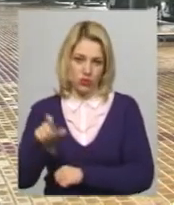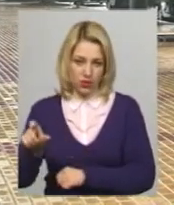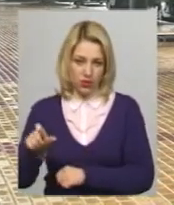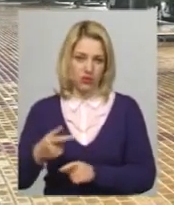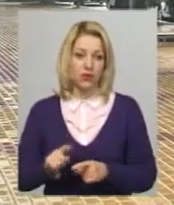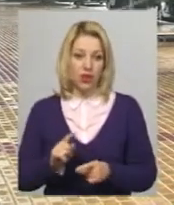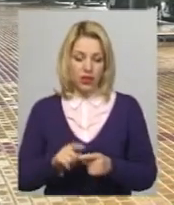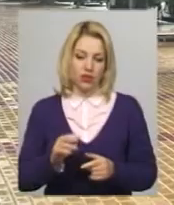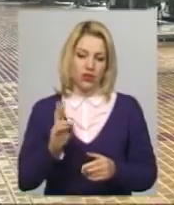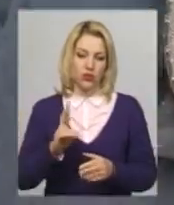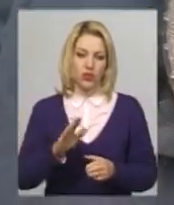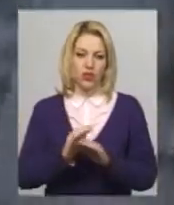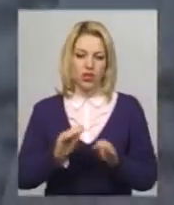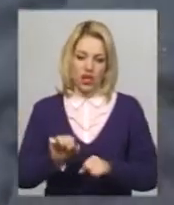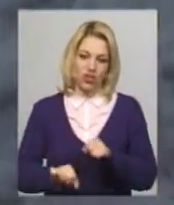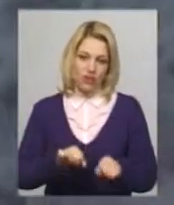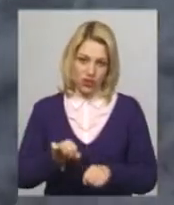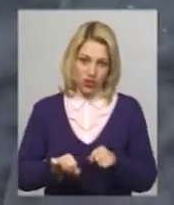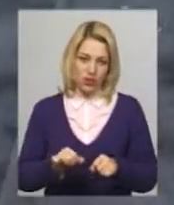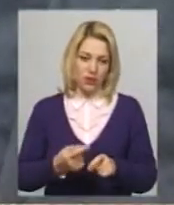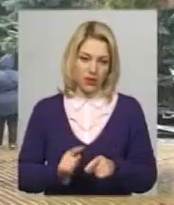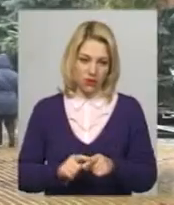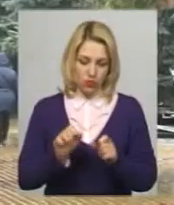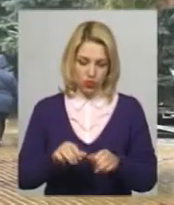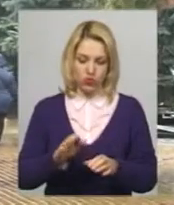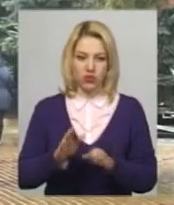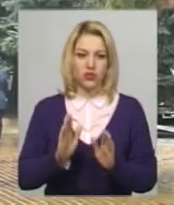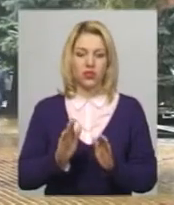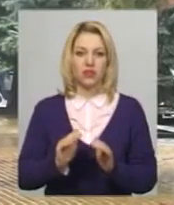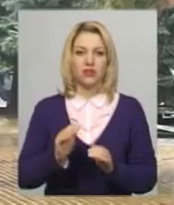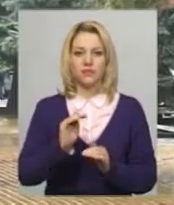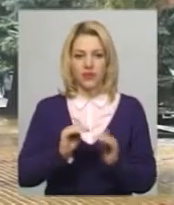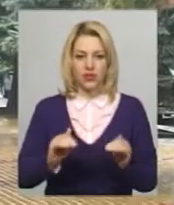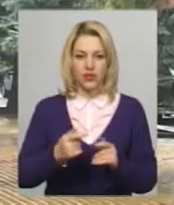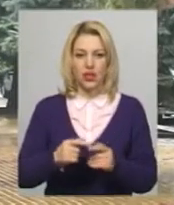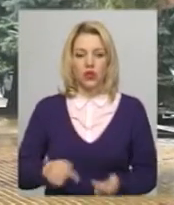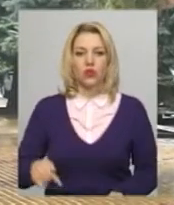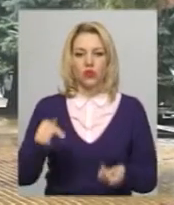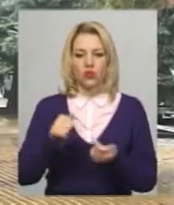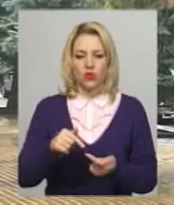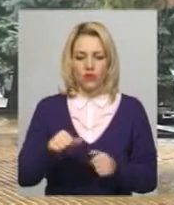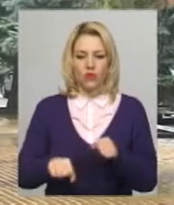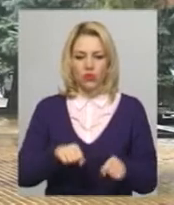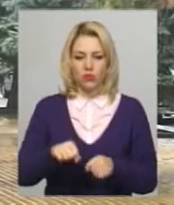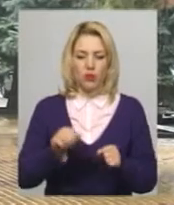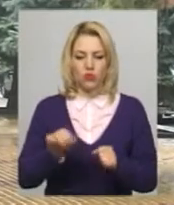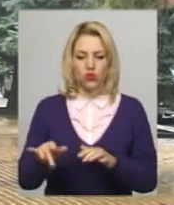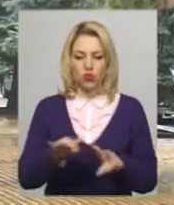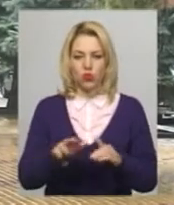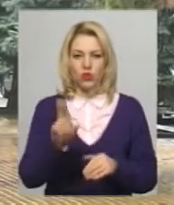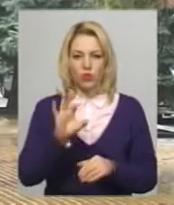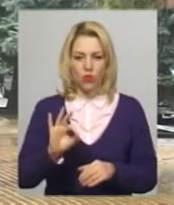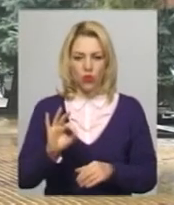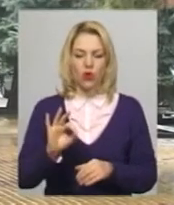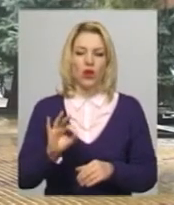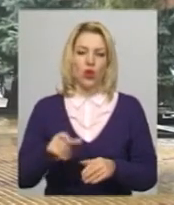дитячими велосипедами та їхніми батьками до віком до сіми років. Стосовно велосипедистів, вони можуть рухатися по проїзній частині, як це передбачено чинним